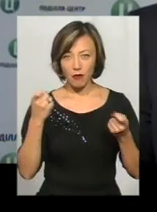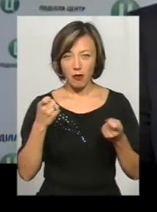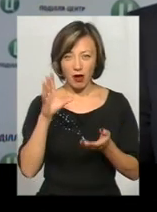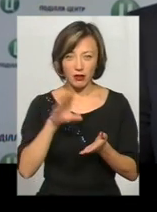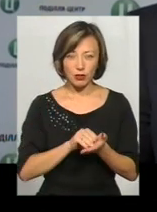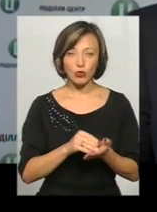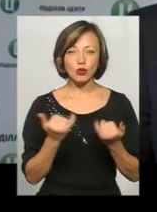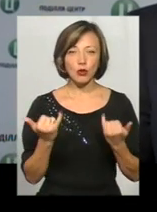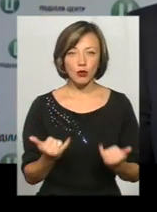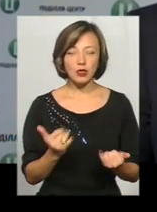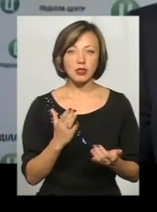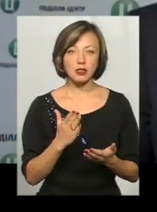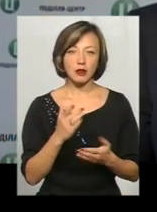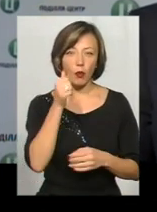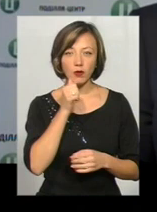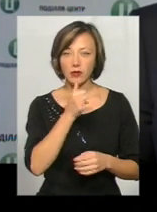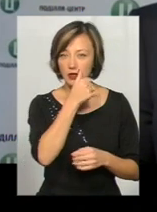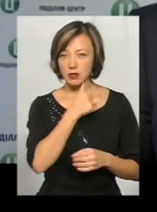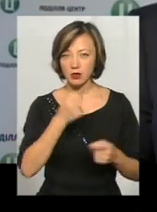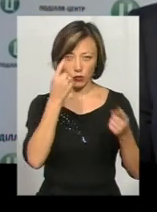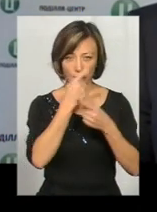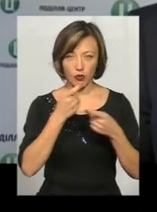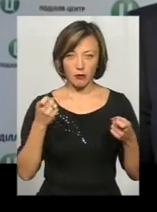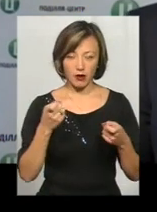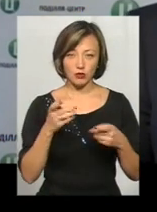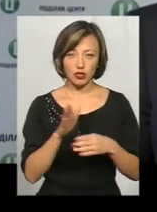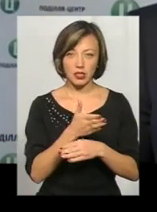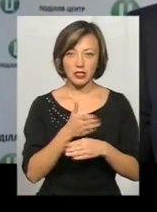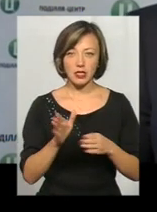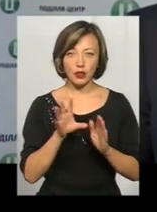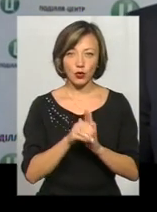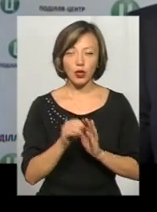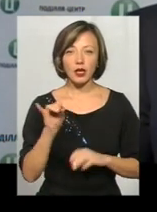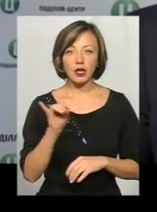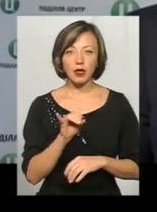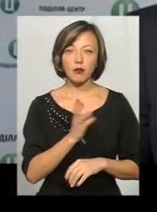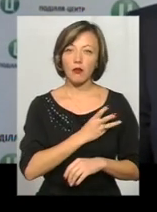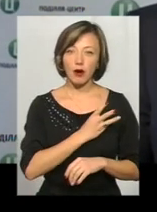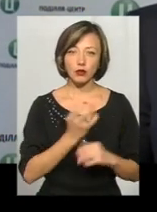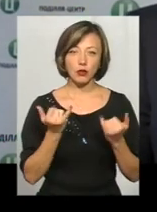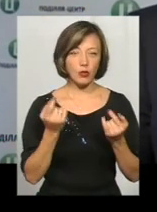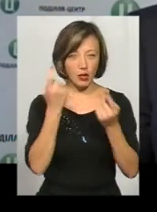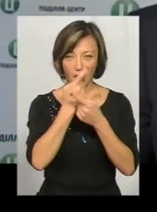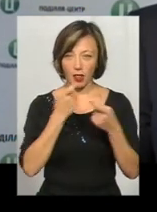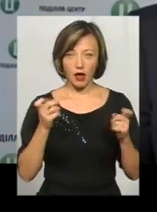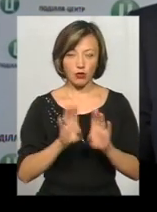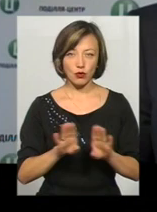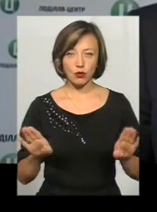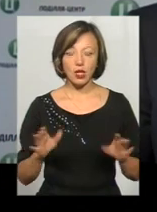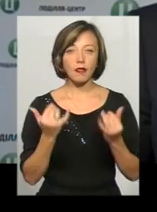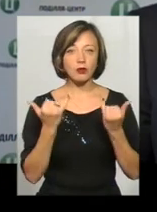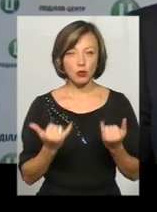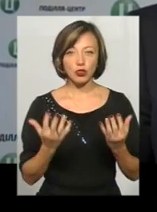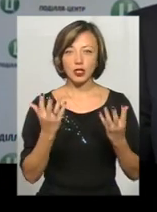в принципі, сьогодні складає конфіденційну частину, ту складову, і бажано її сьогодні не розголошувати. Тобто на